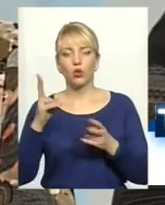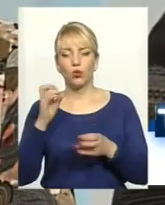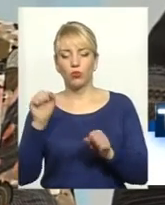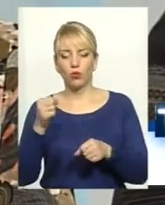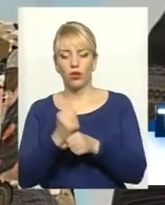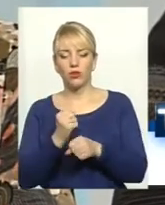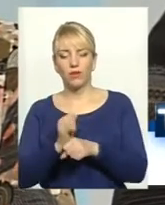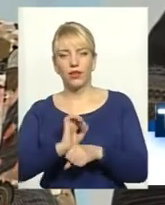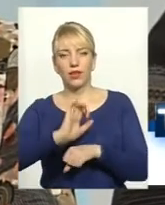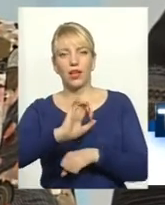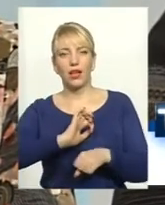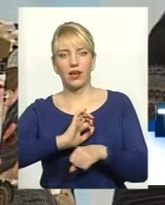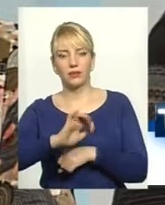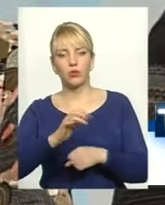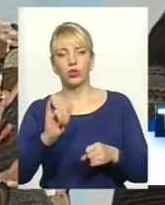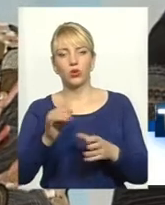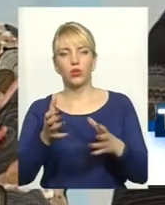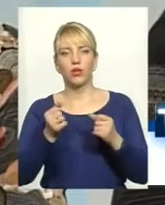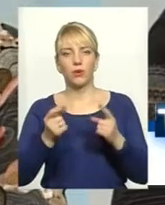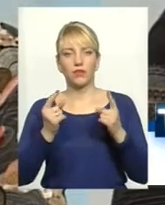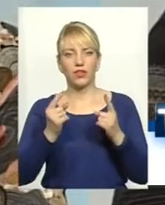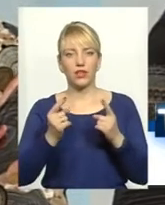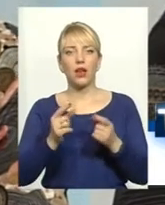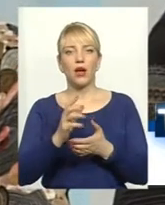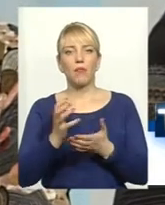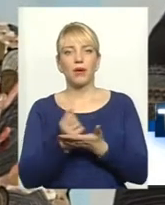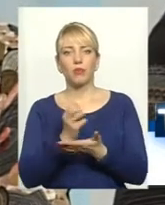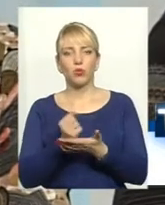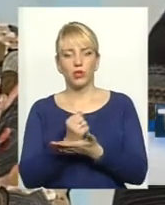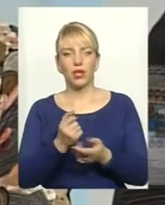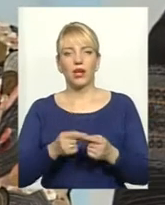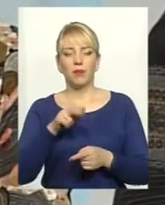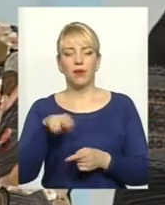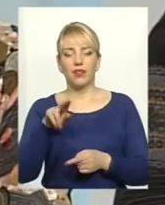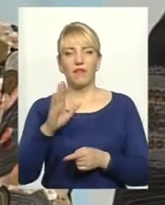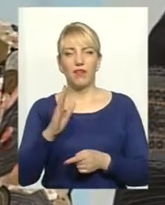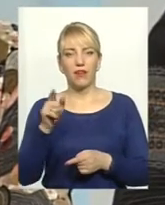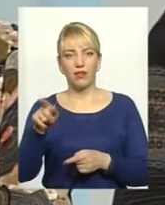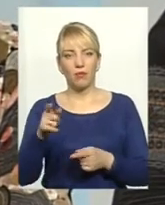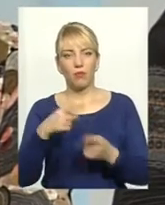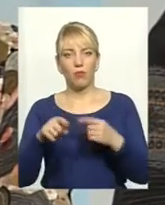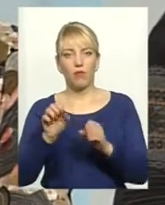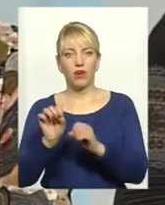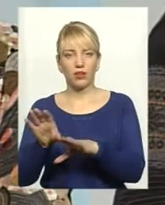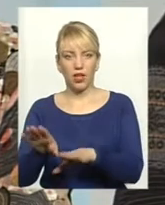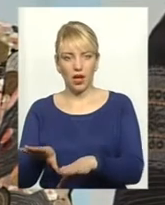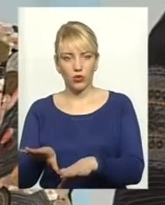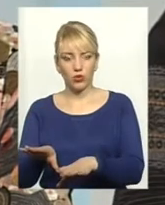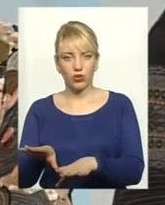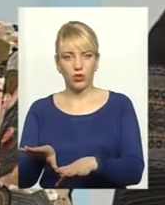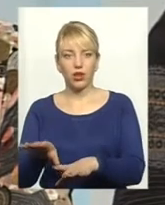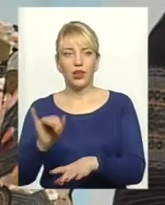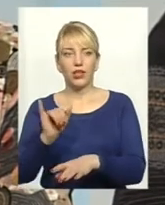отримувати від цього певні прибутки. Так от, їм ПДВ повертають, держава повертає при експорті,